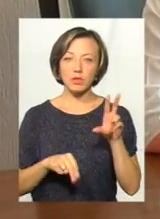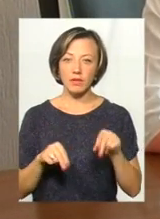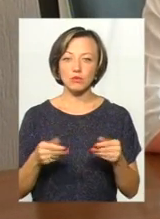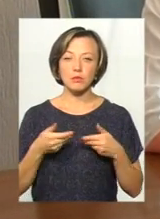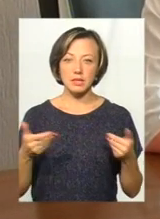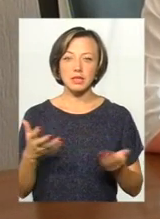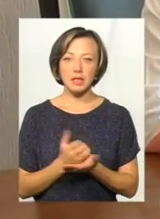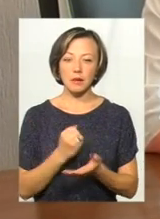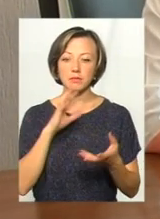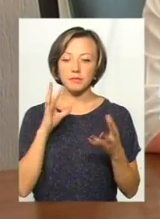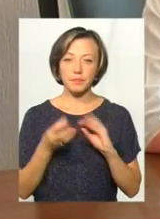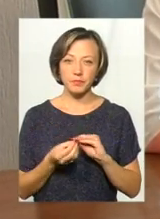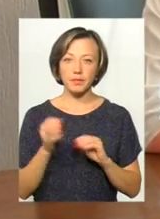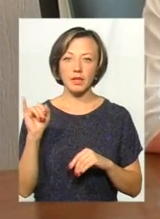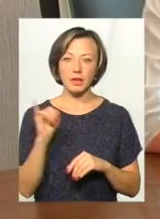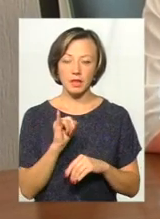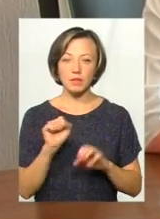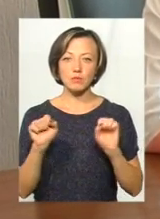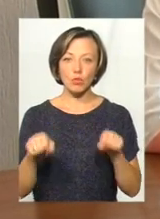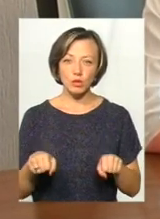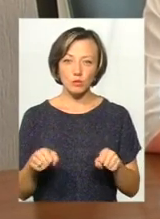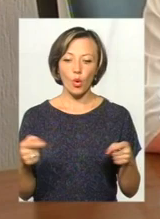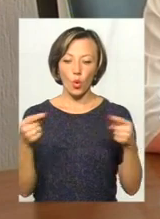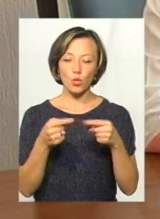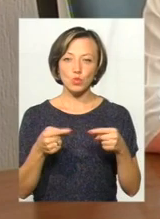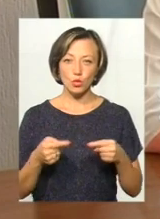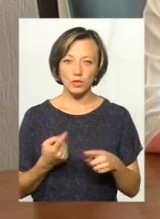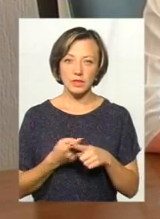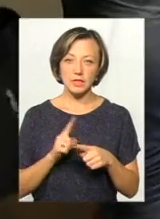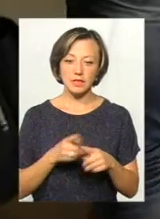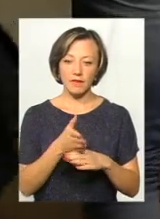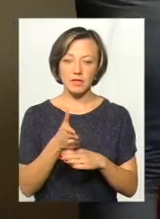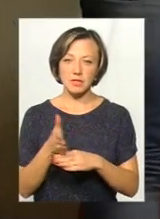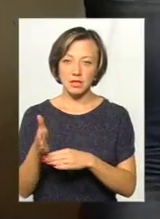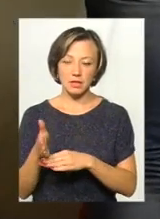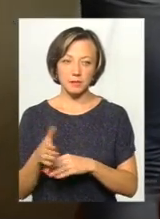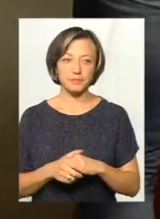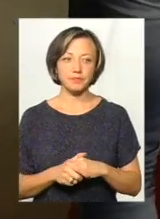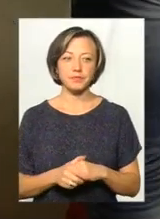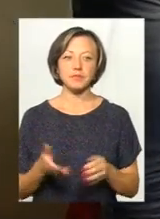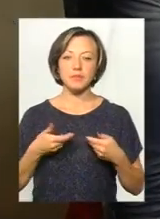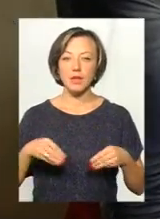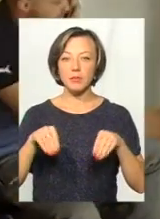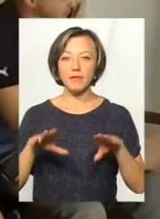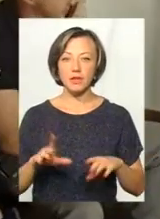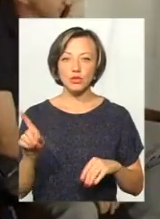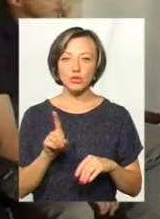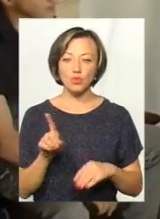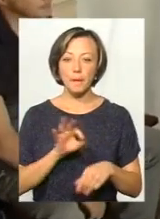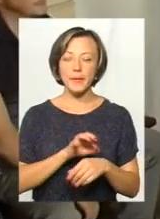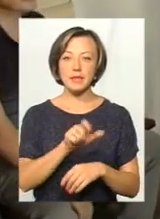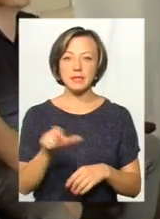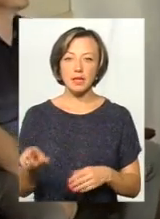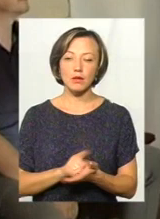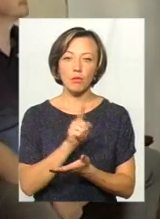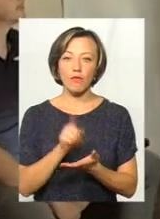знайдемо спільну мову і зможемо узгоджувати ці візити. Тобто, ми вирішили, що ті пацієнти,